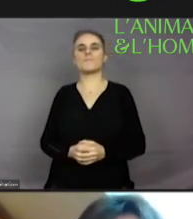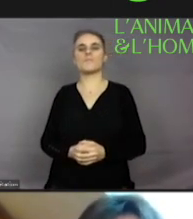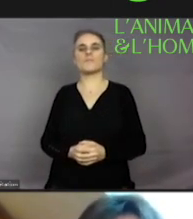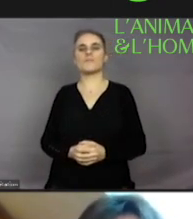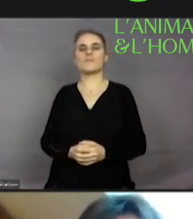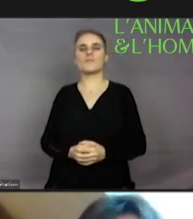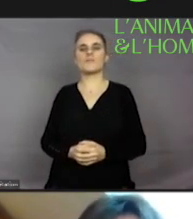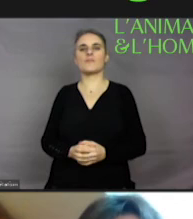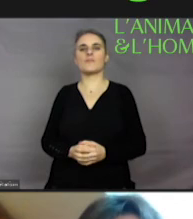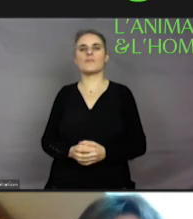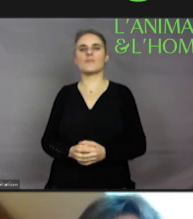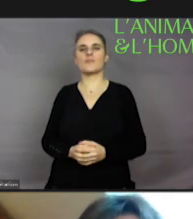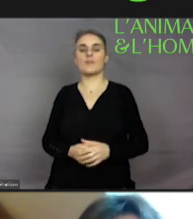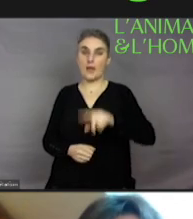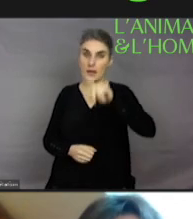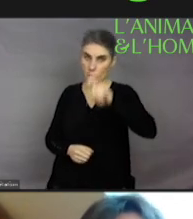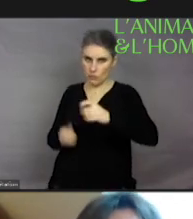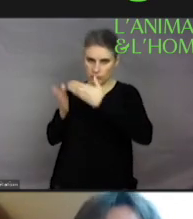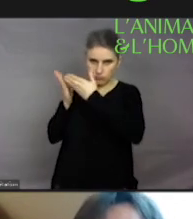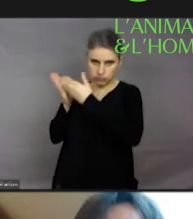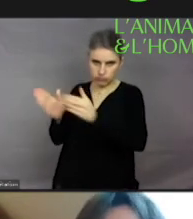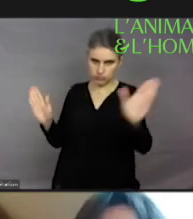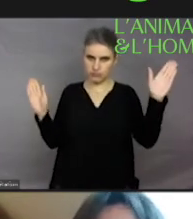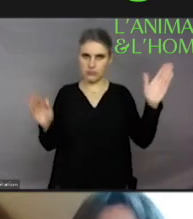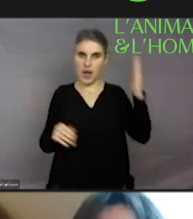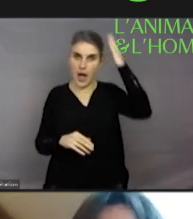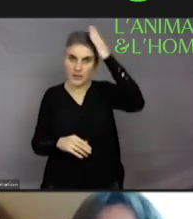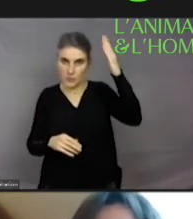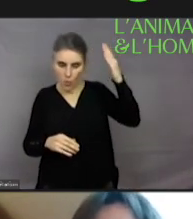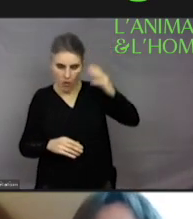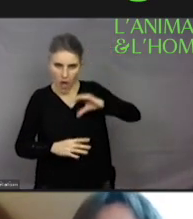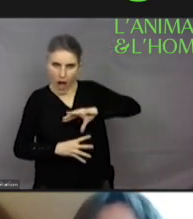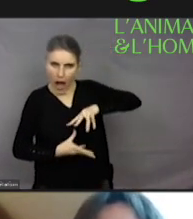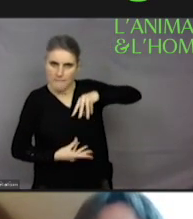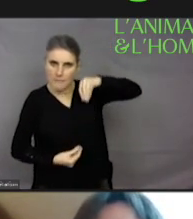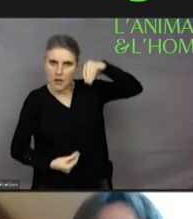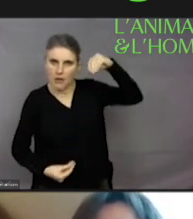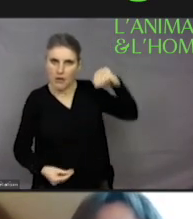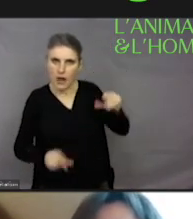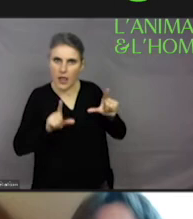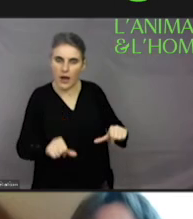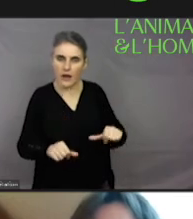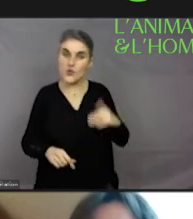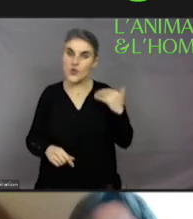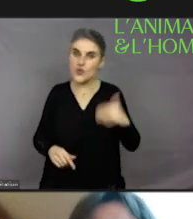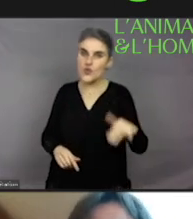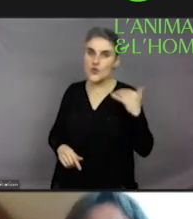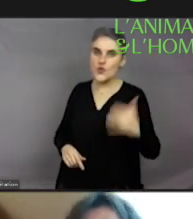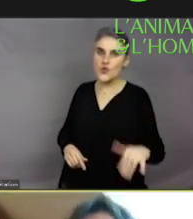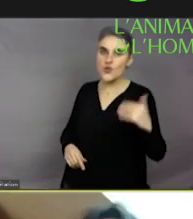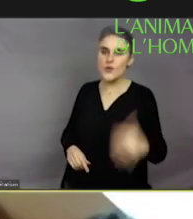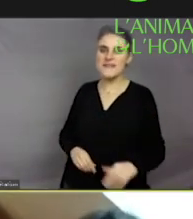très vaste. Est-ce que les animaux ont une âme ? Ouh ! Alors là, ne sais pas si peu.